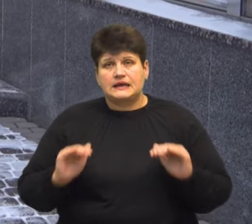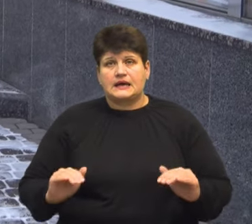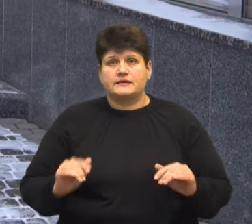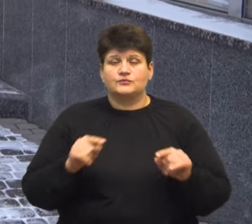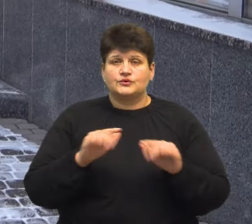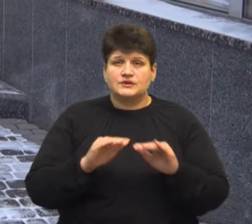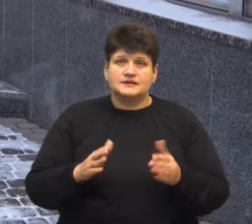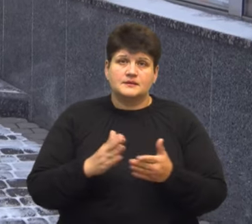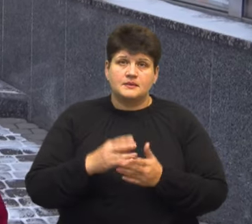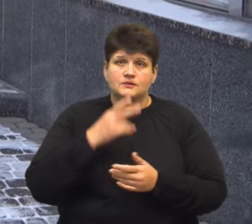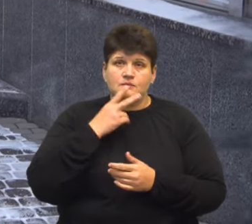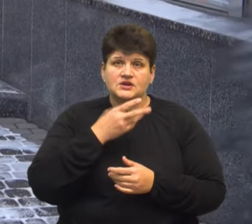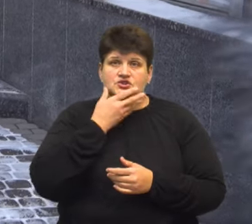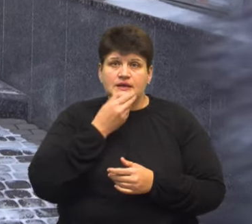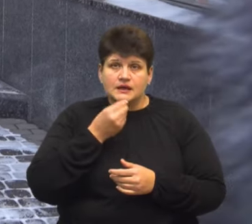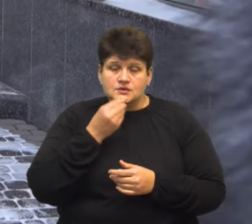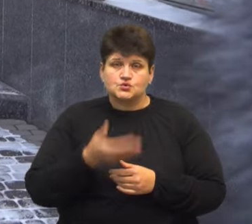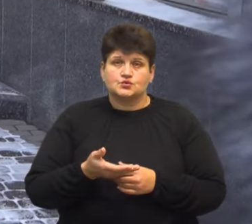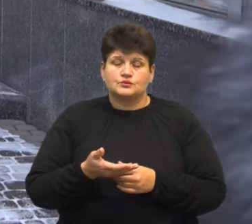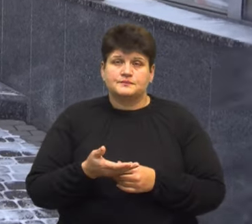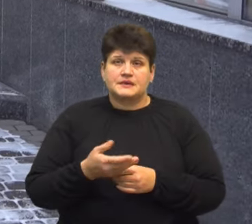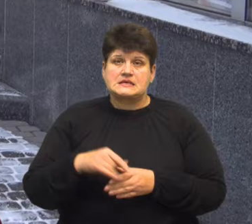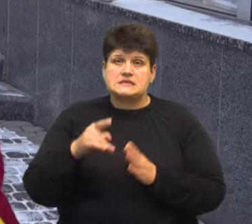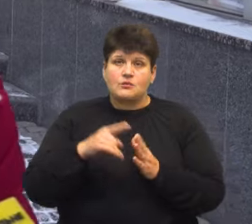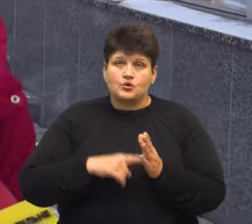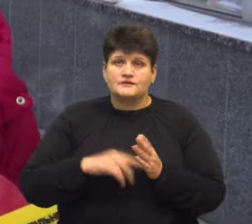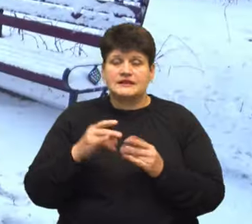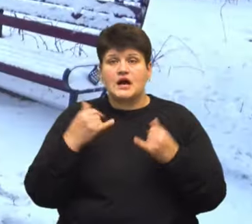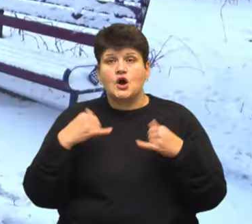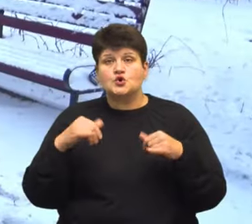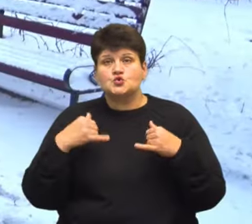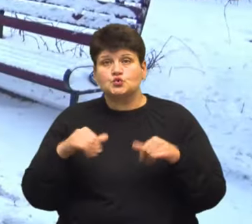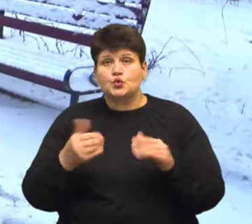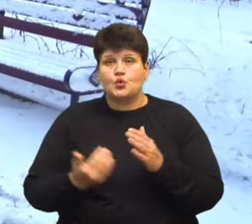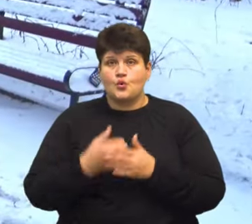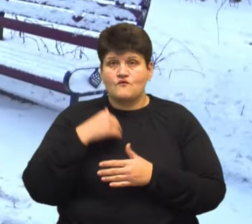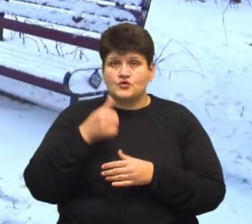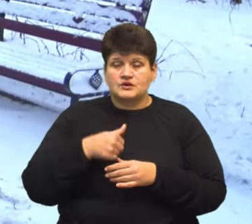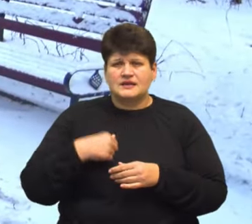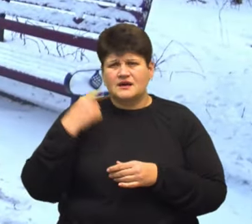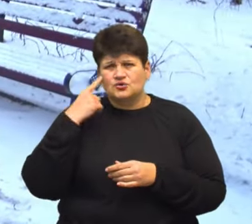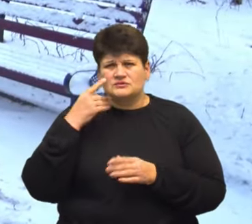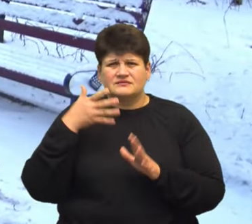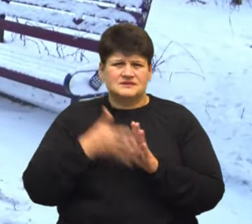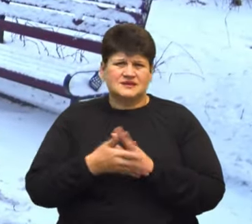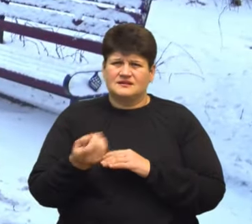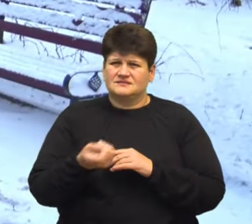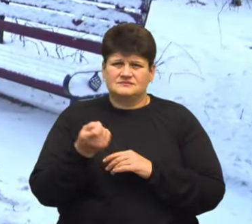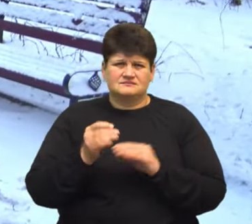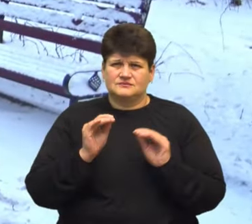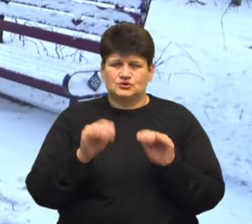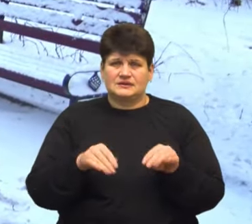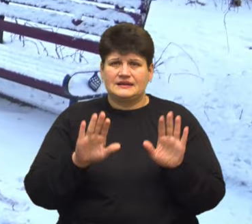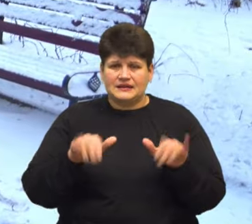рівно мають бачити красу, сподіватися на чудо новорічне. Я думаю, що там затрати невеликі поставити, нехай би